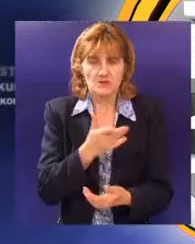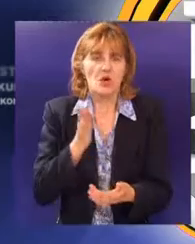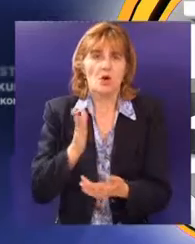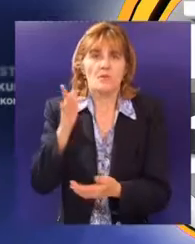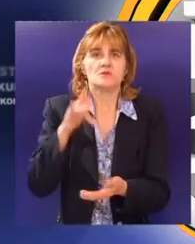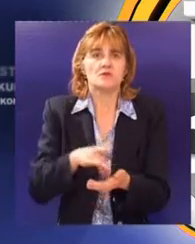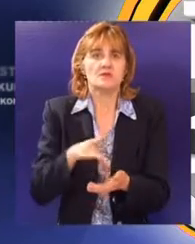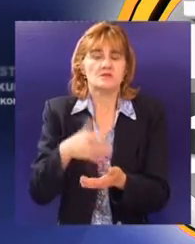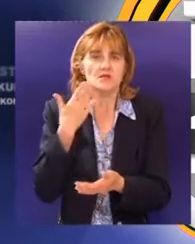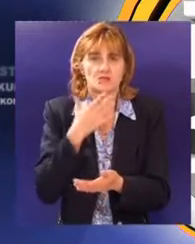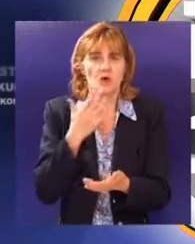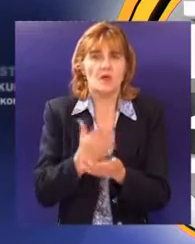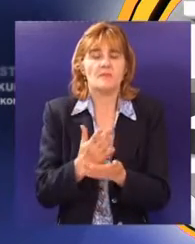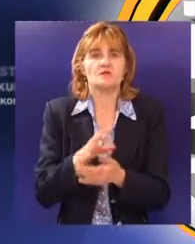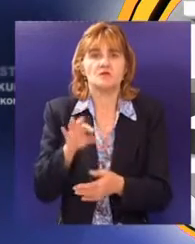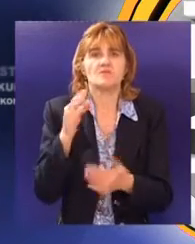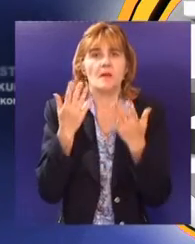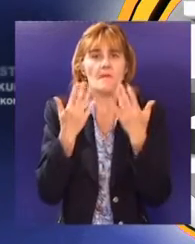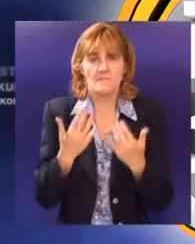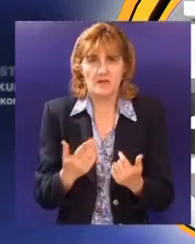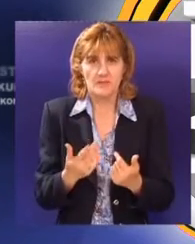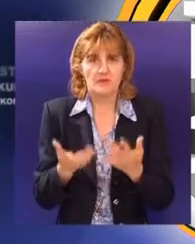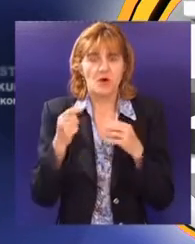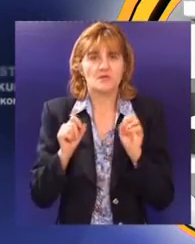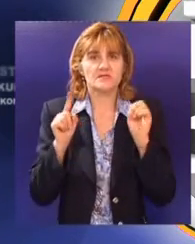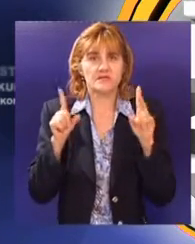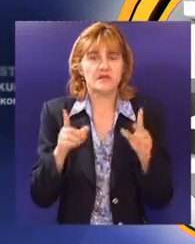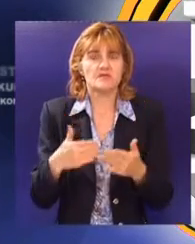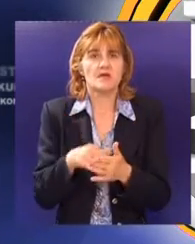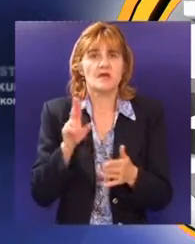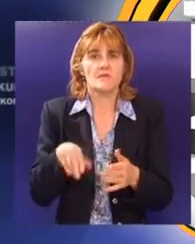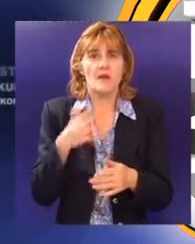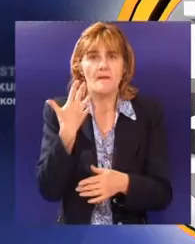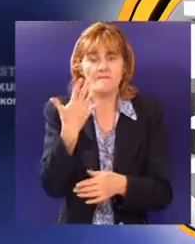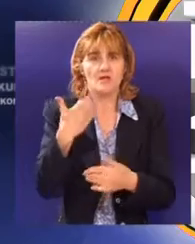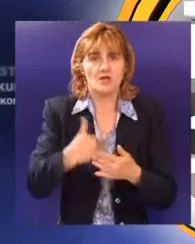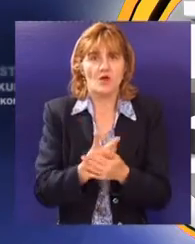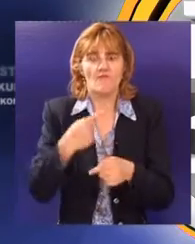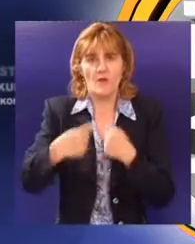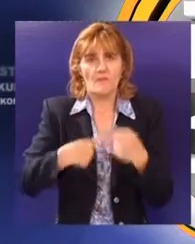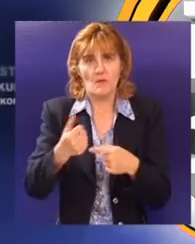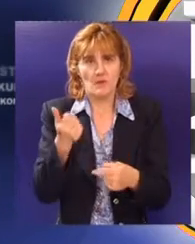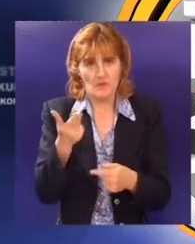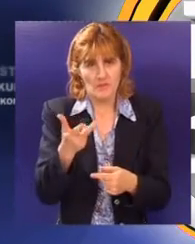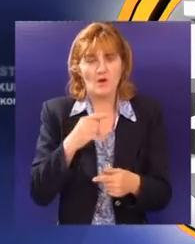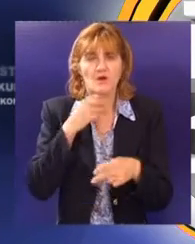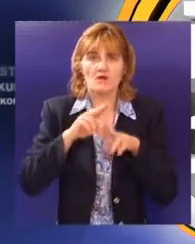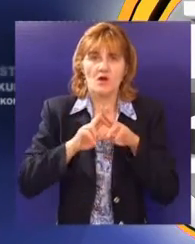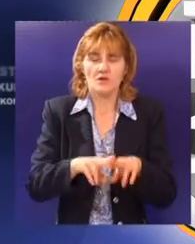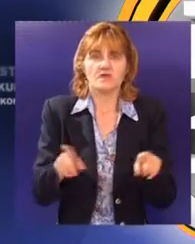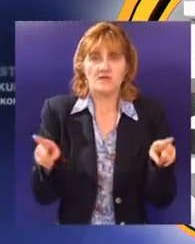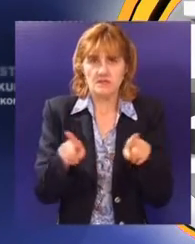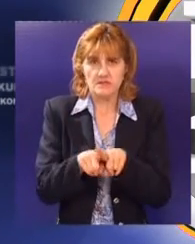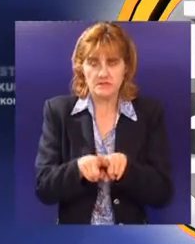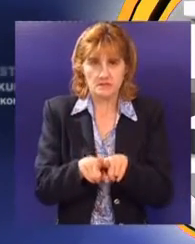srednjoškolce sutra očekuje ispit iz matematike. Od sedamne zadataka pet je novih u kojima će biti promenjeni brojevi, dok će struktura ostati